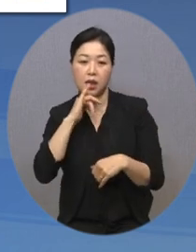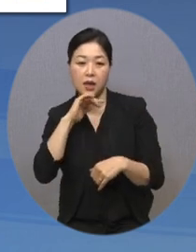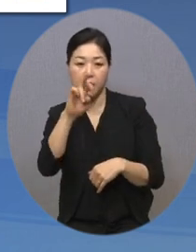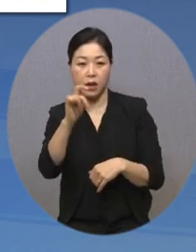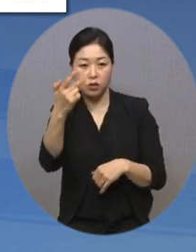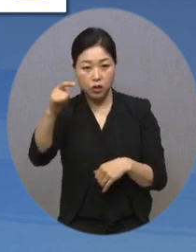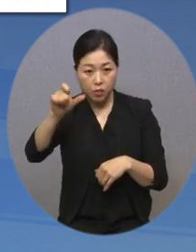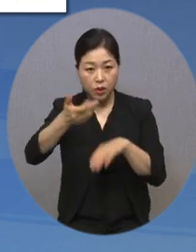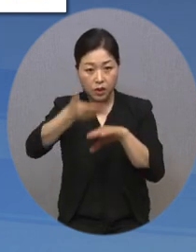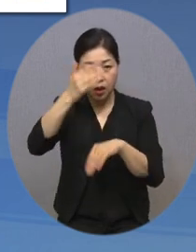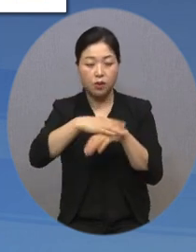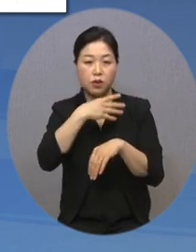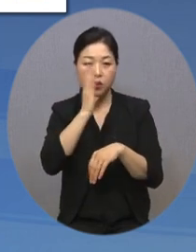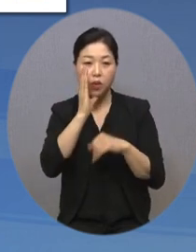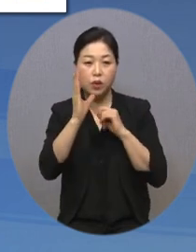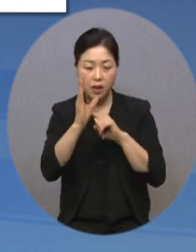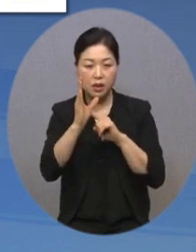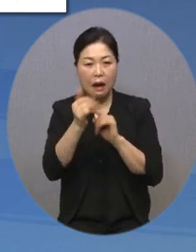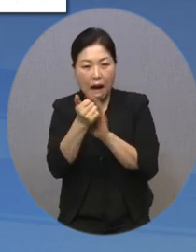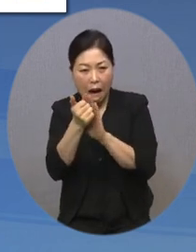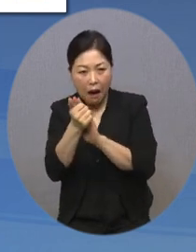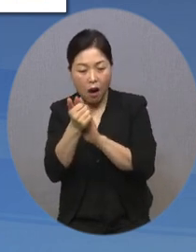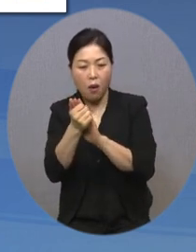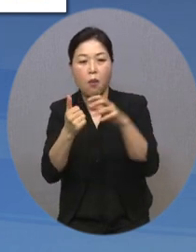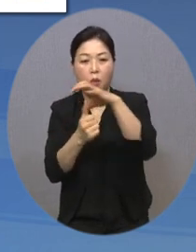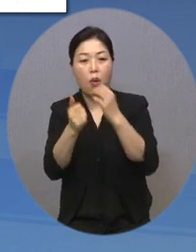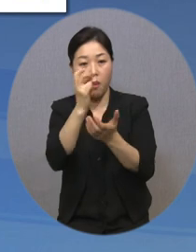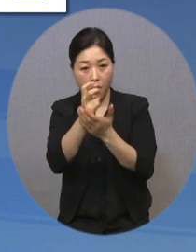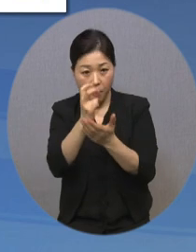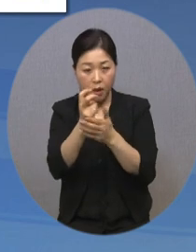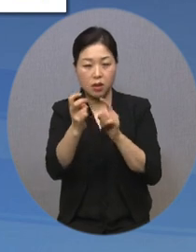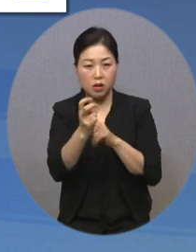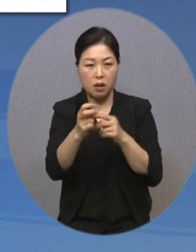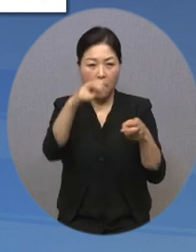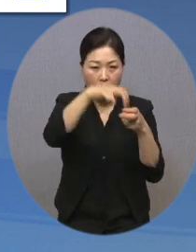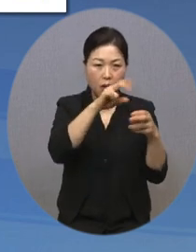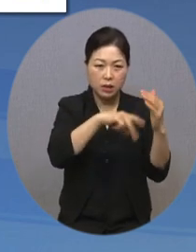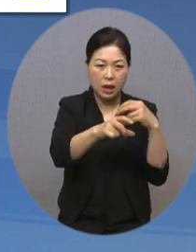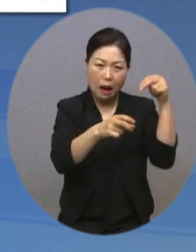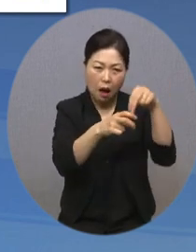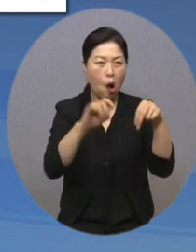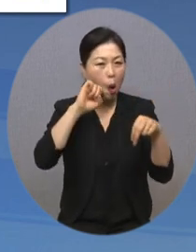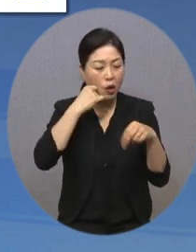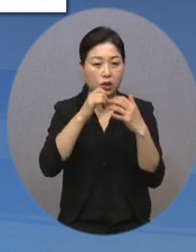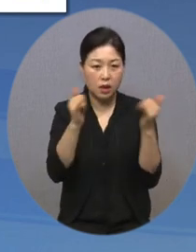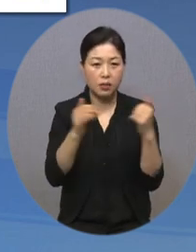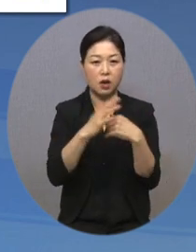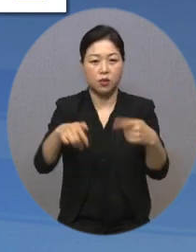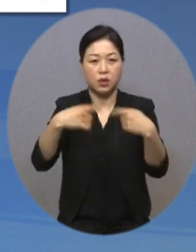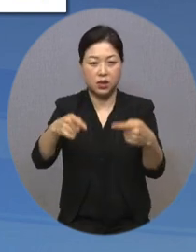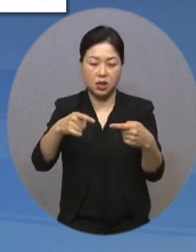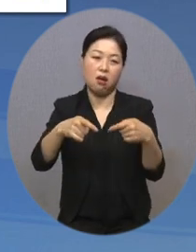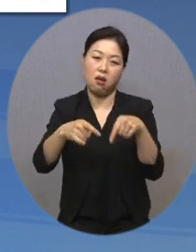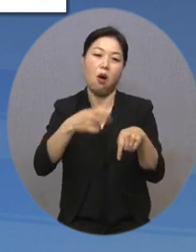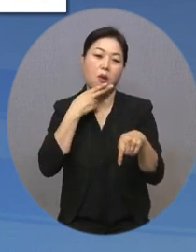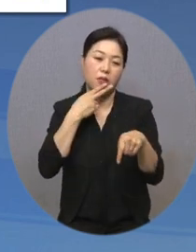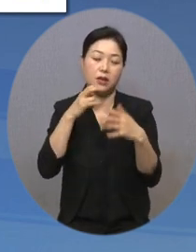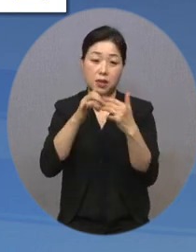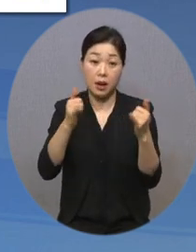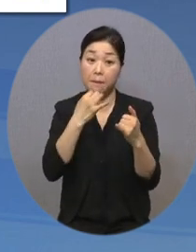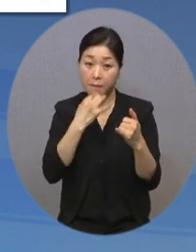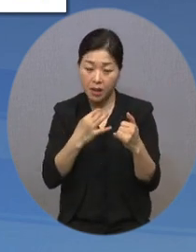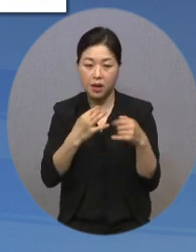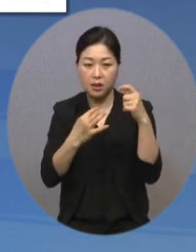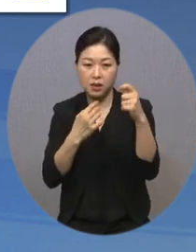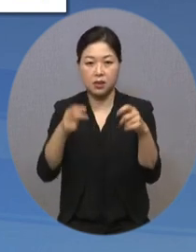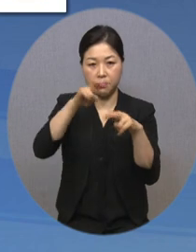이상으로 노인 장기요양보호법에 따른 대중교통이 어려운 사람으로 휠체어를 이용하지 않는 경우만 탑승할 수